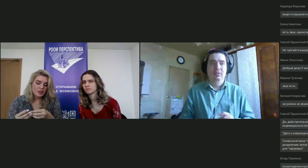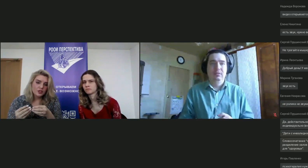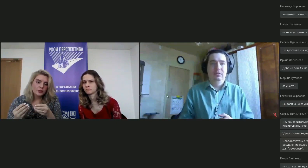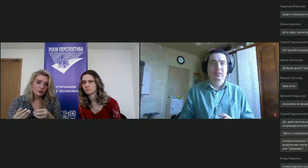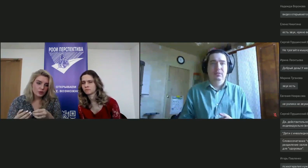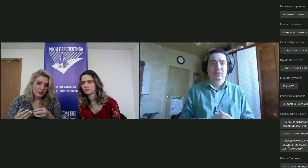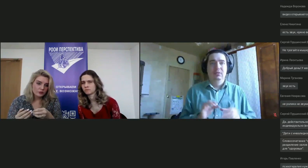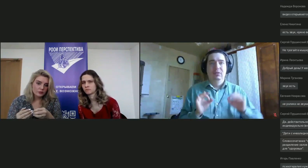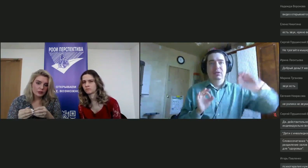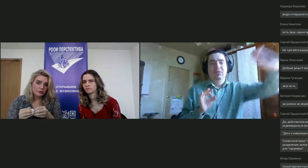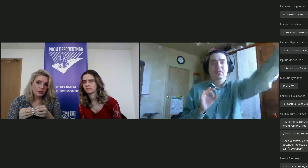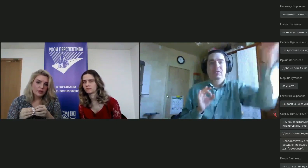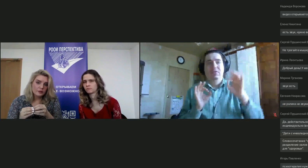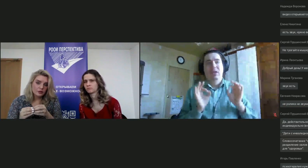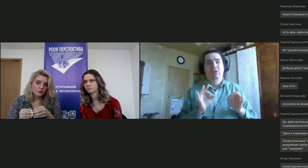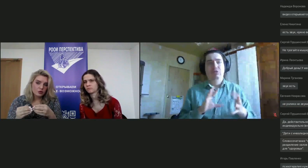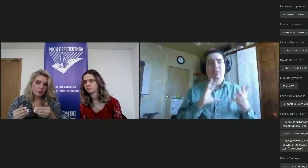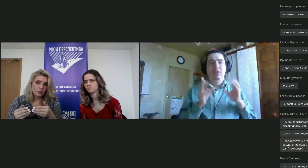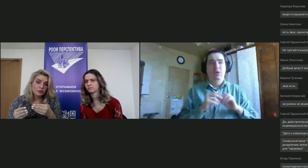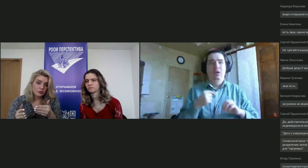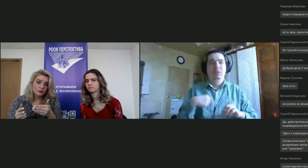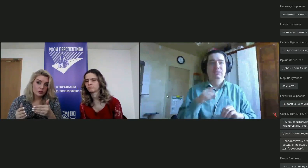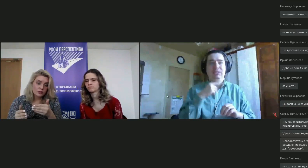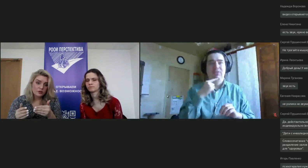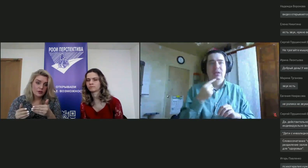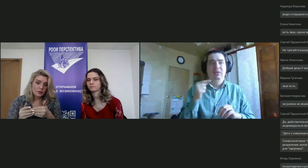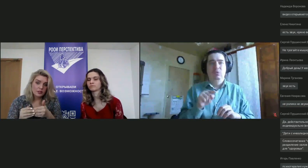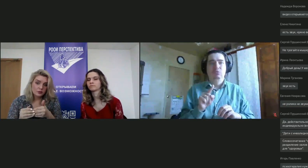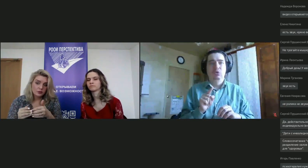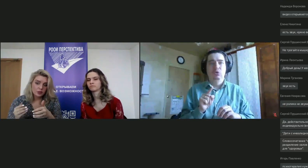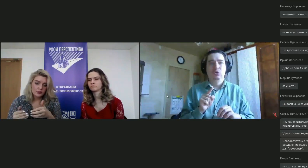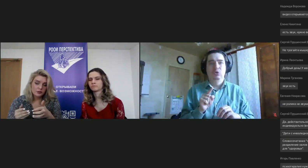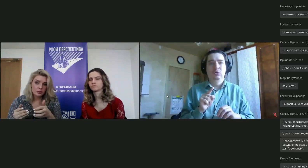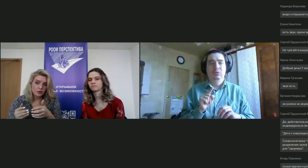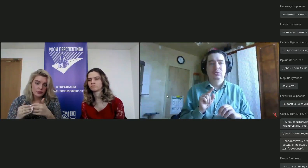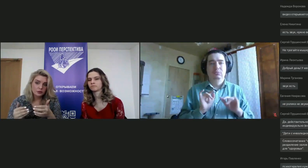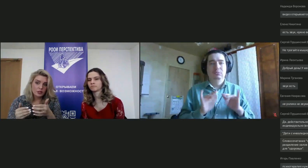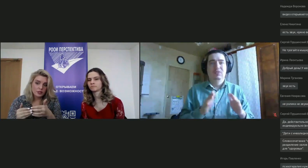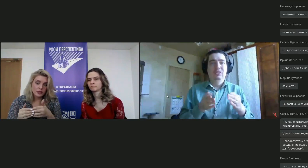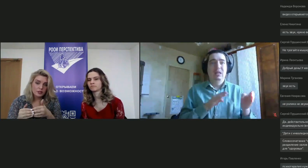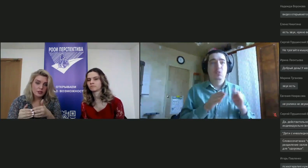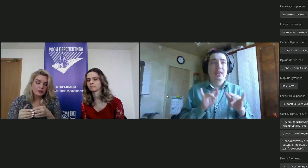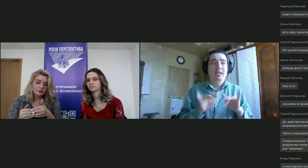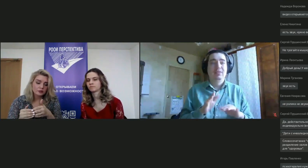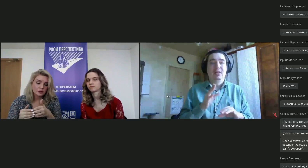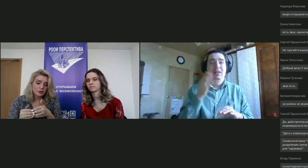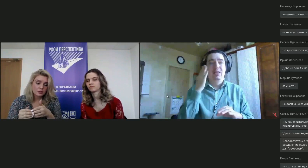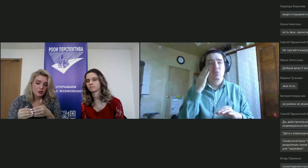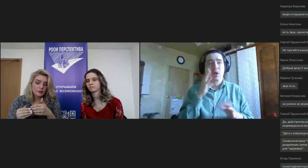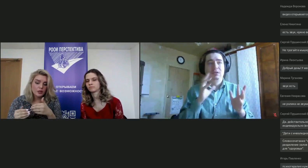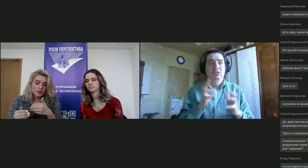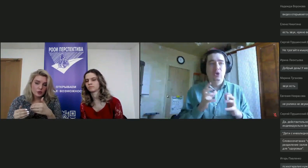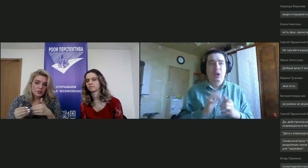В конечном итоге мы говорим о том, что мы, безусловно, разговариваем о детях, у которых есть интеллектуальная сохранность, да, в